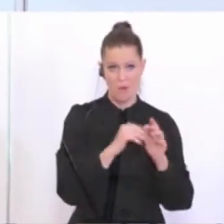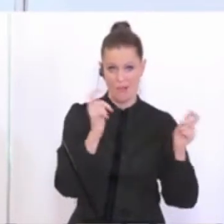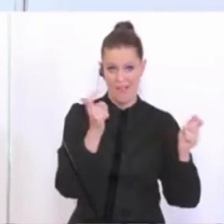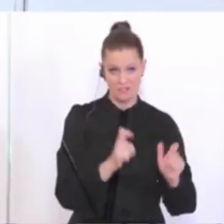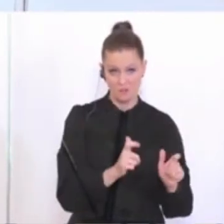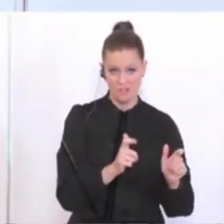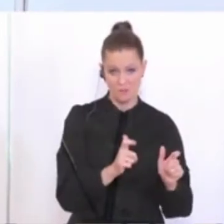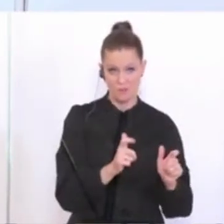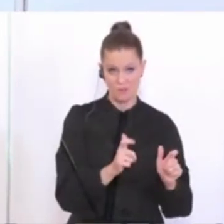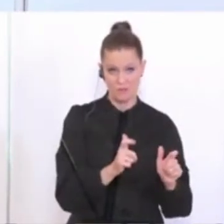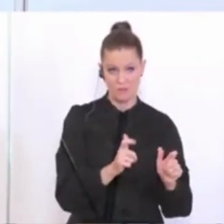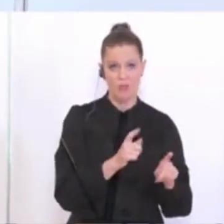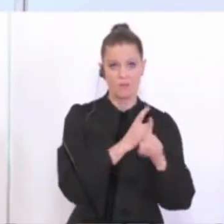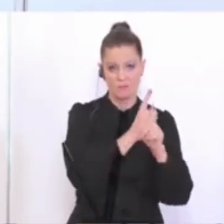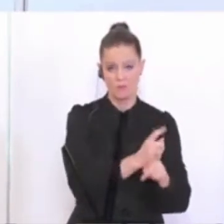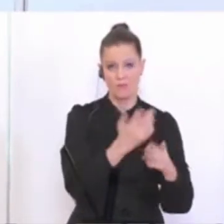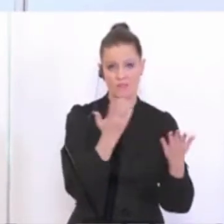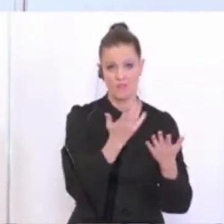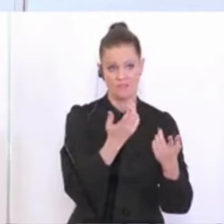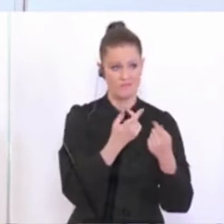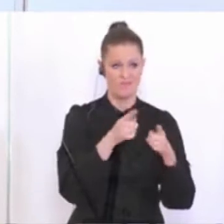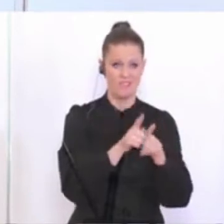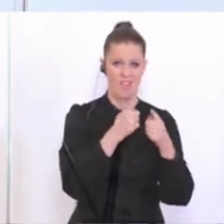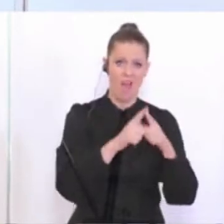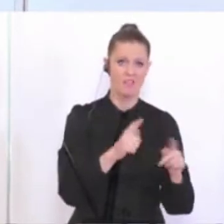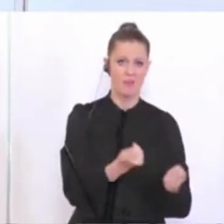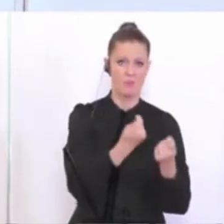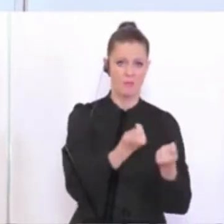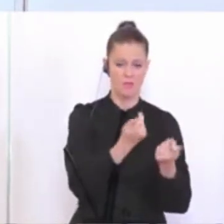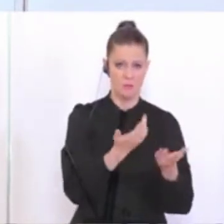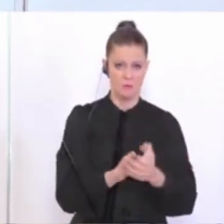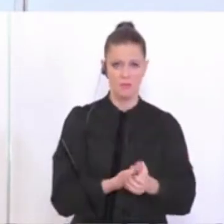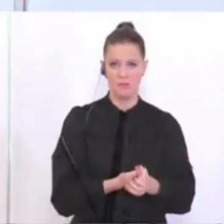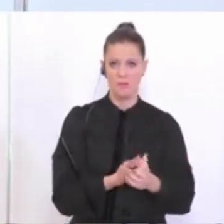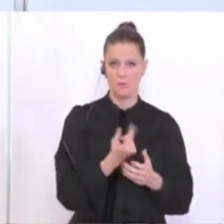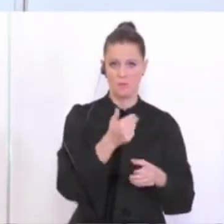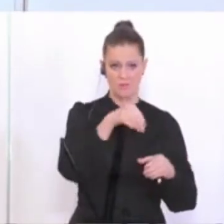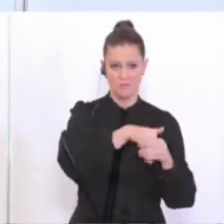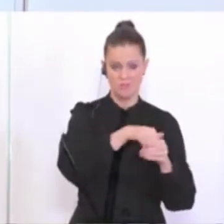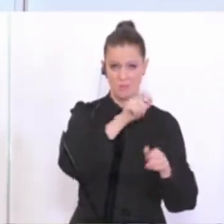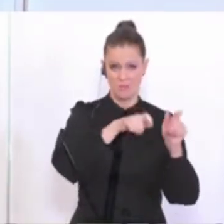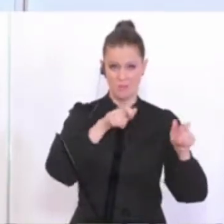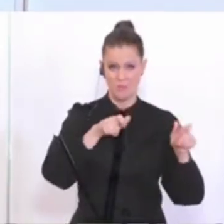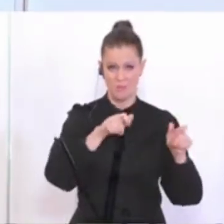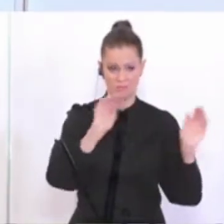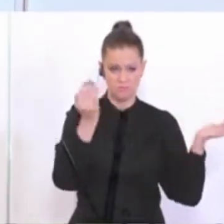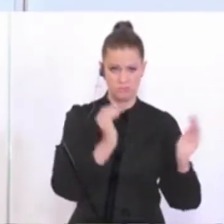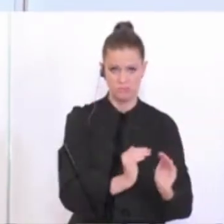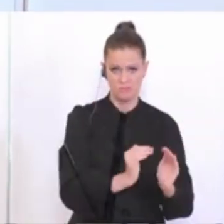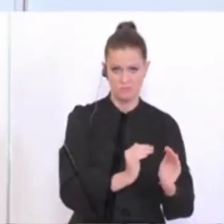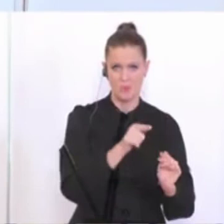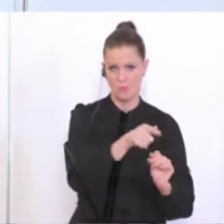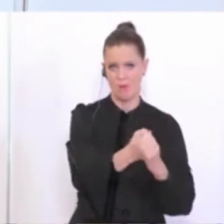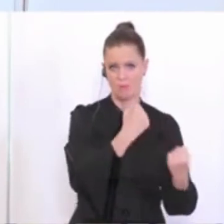denke ich, die dazu führen, dass das ein anderer Betrieb ist. Insbesondere, dass die Anzahl der Menschen viel geringer ist. Ja, können ja auch nur,